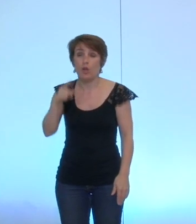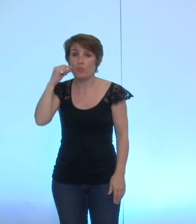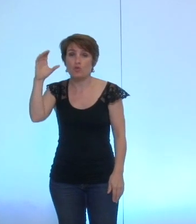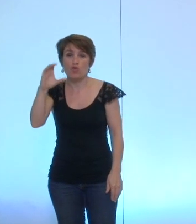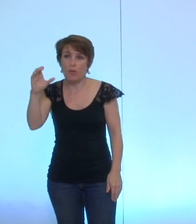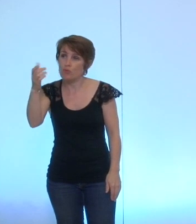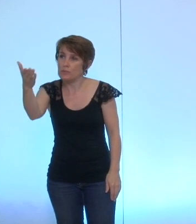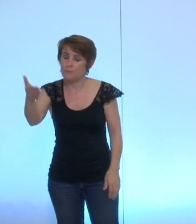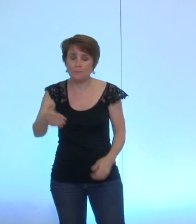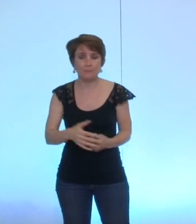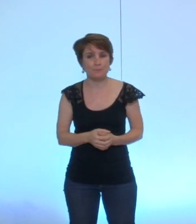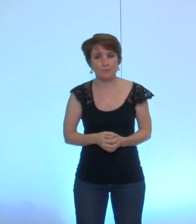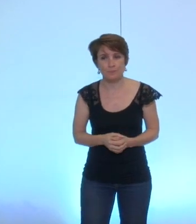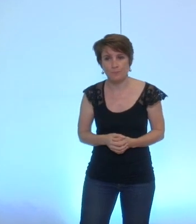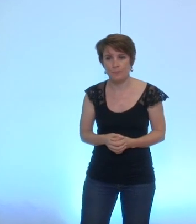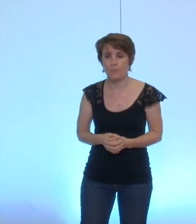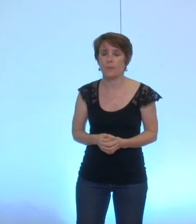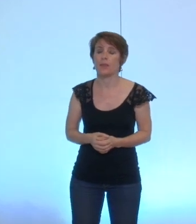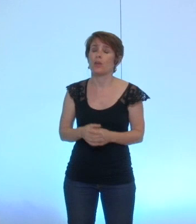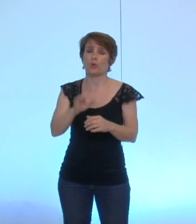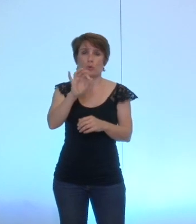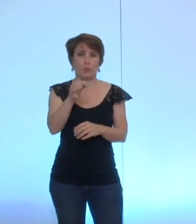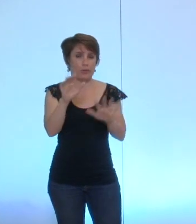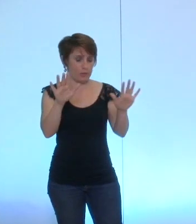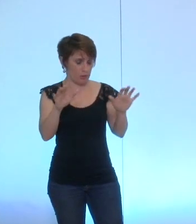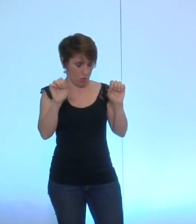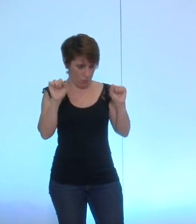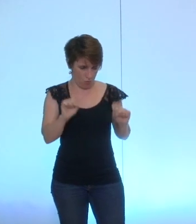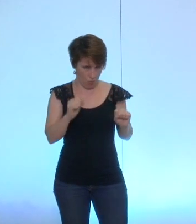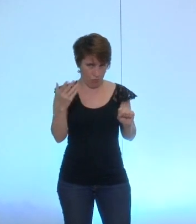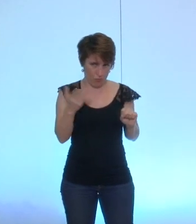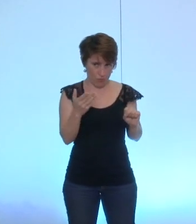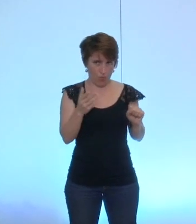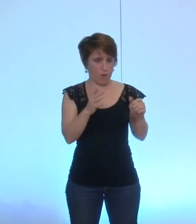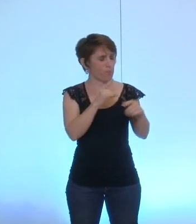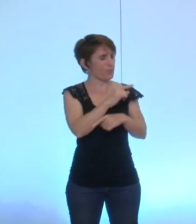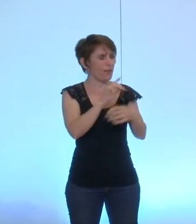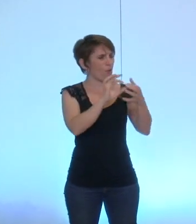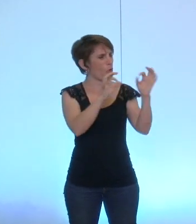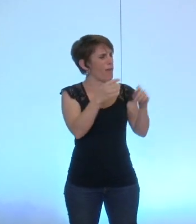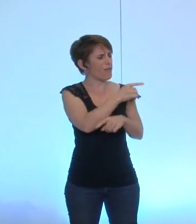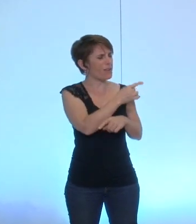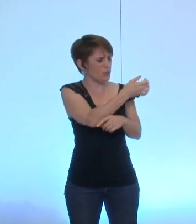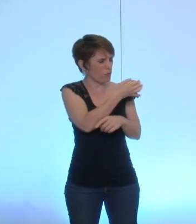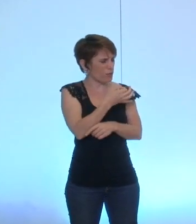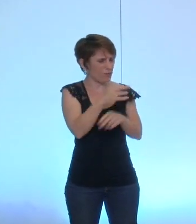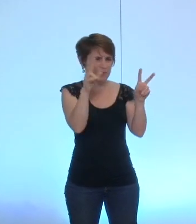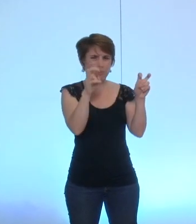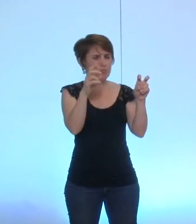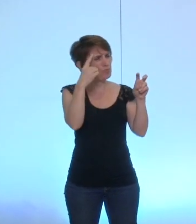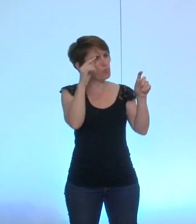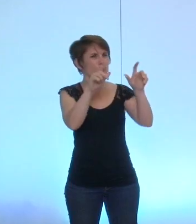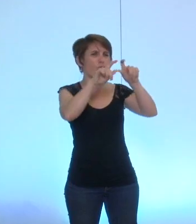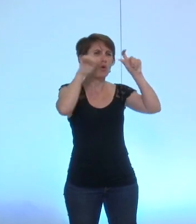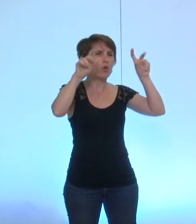on pourrait y ajouter soit la reprise de la formule que vous avez indiqué dans le titre sur la